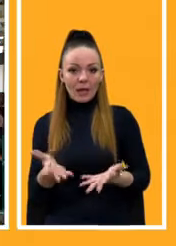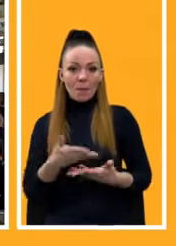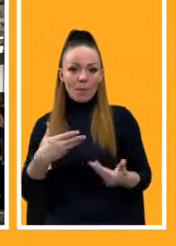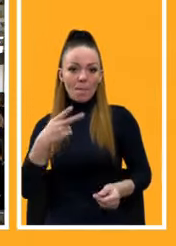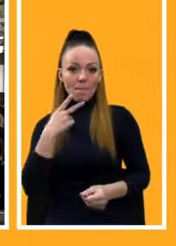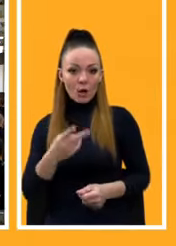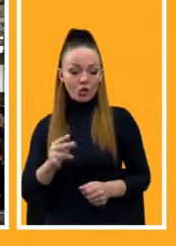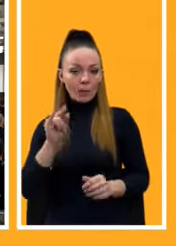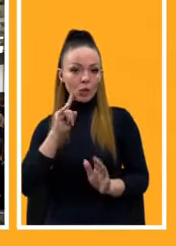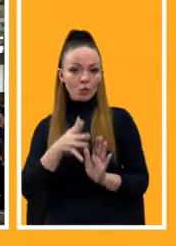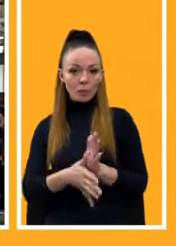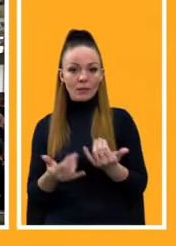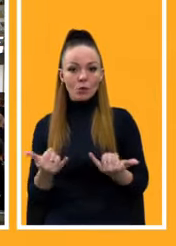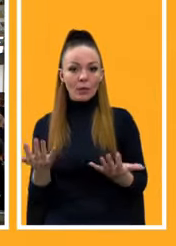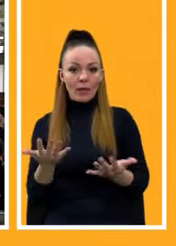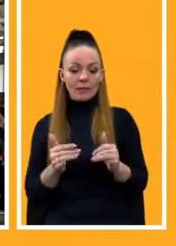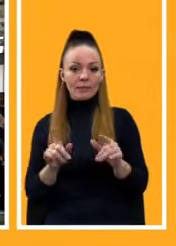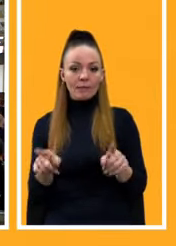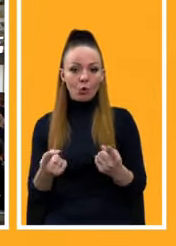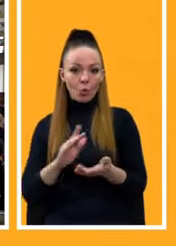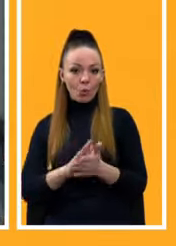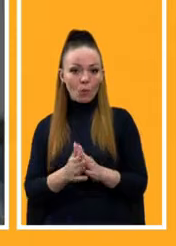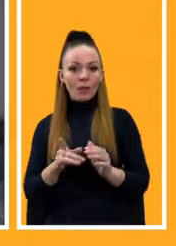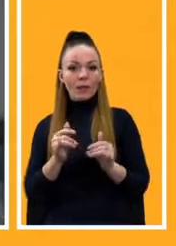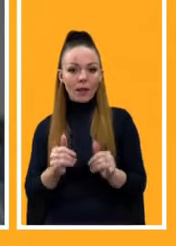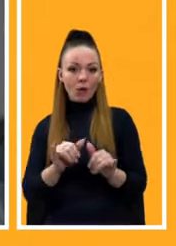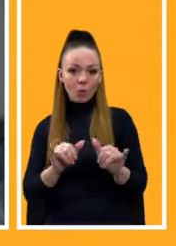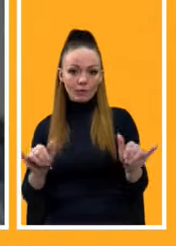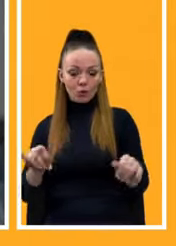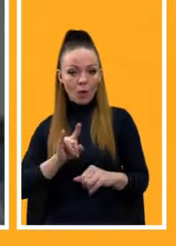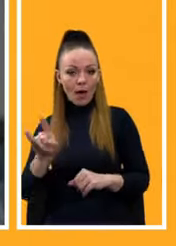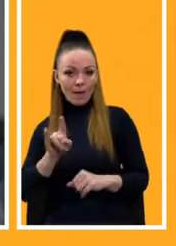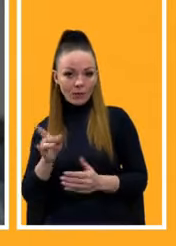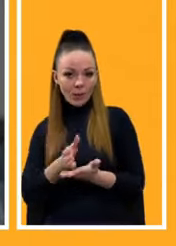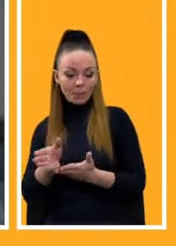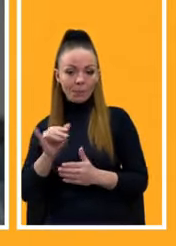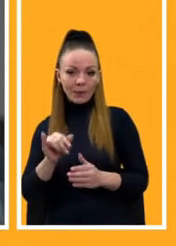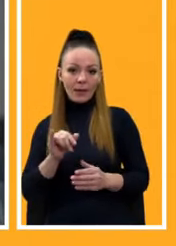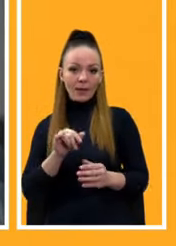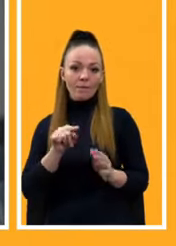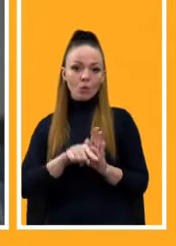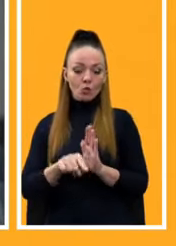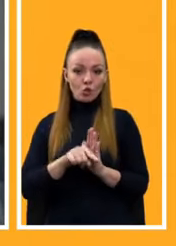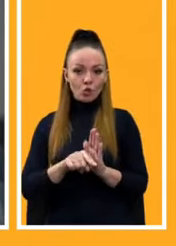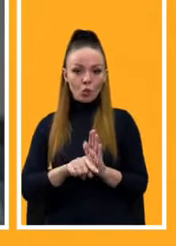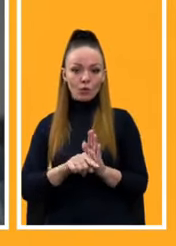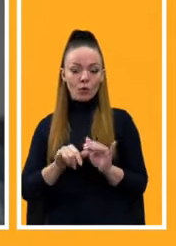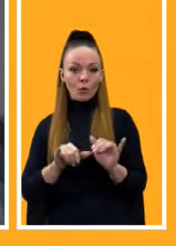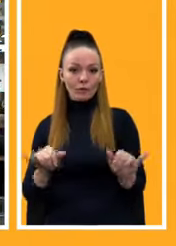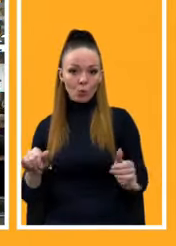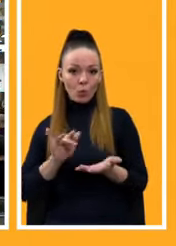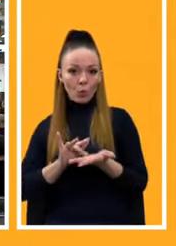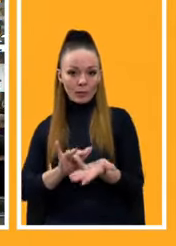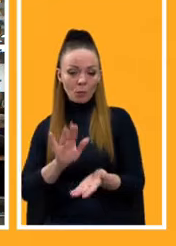розуміємо сьогодні, які створюють умови для розвитку авіагалузі і відповідно для розвитку внутрішнього і загалом розвитку туризму